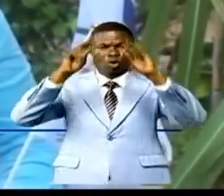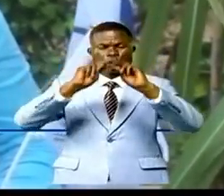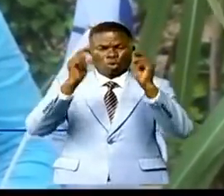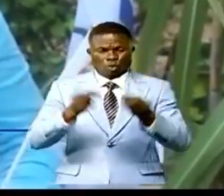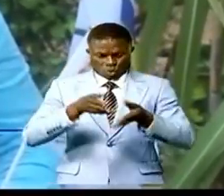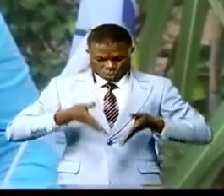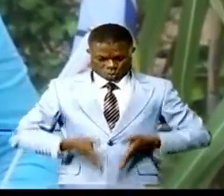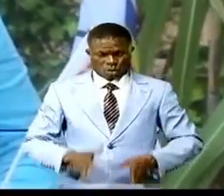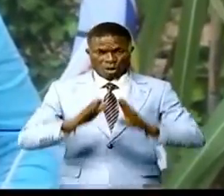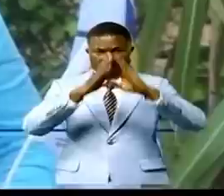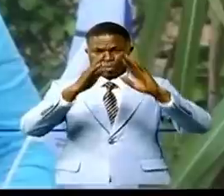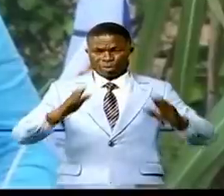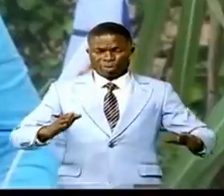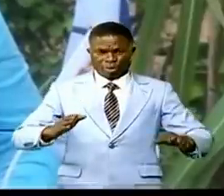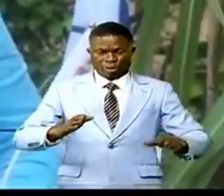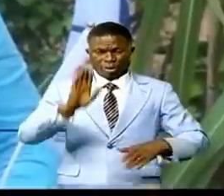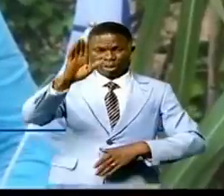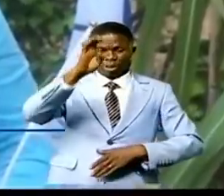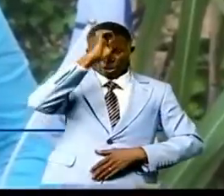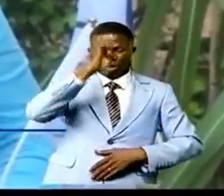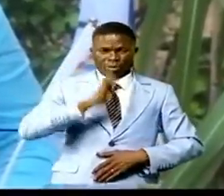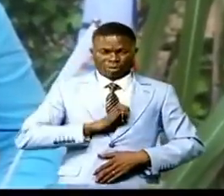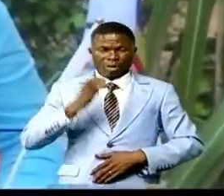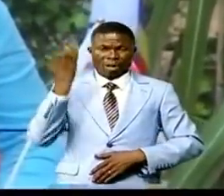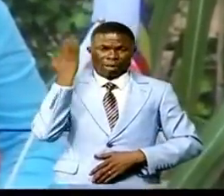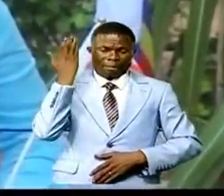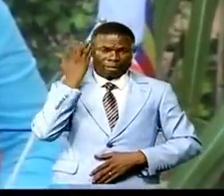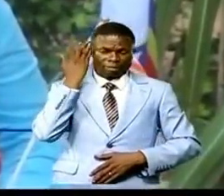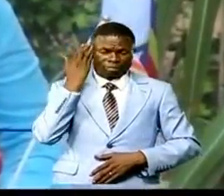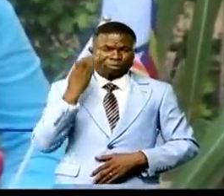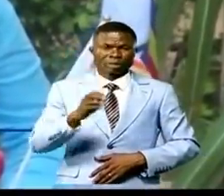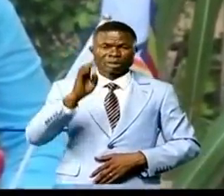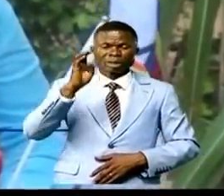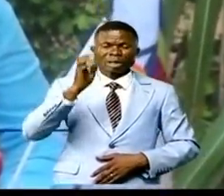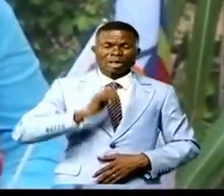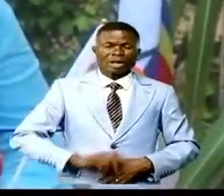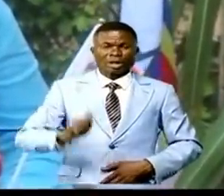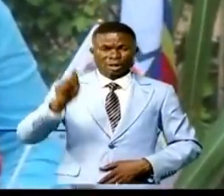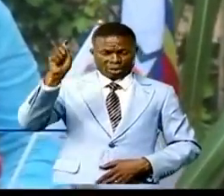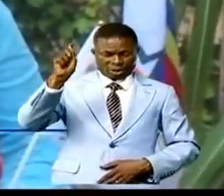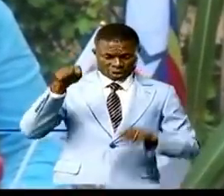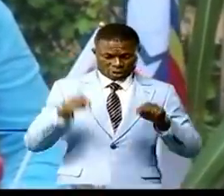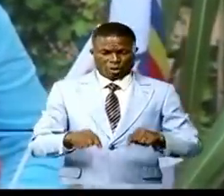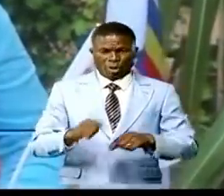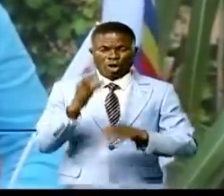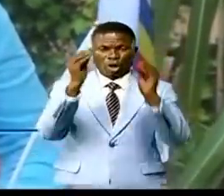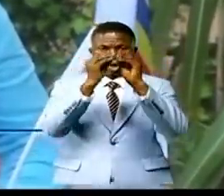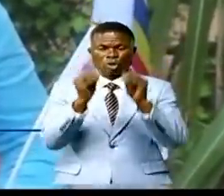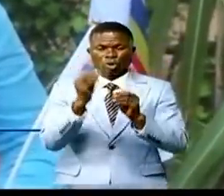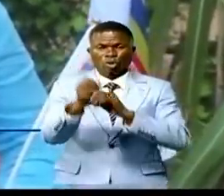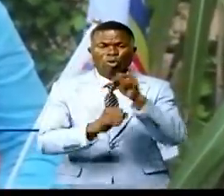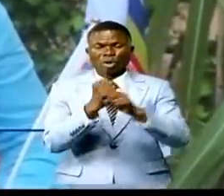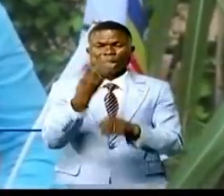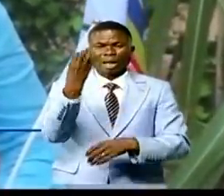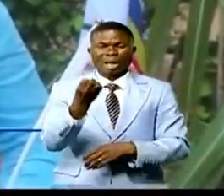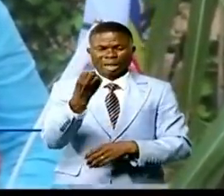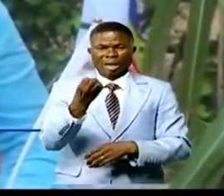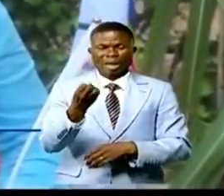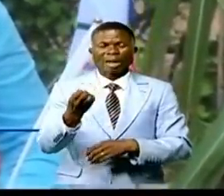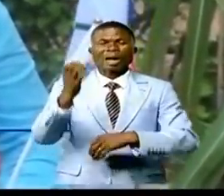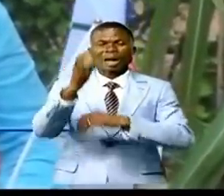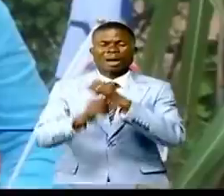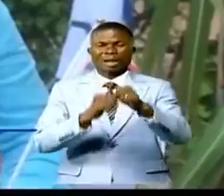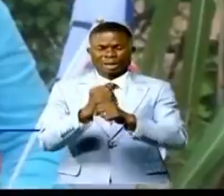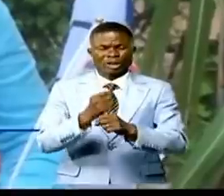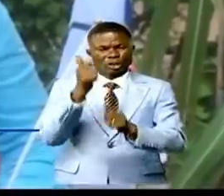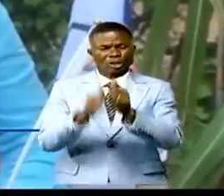dans la maison de son excellence, le feu docteur Etienne Tshisekedi, a aujourd'hui 40 ans. Jour pour jour, nous avons de mauvais et de bons